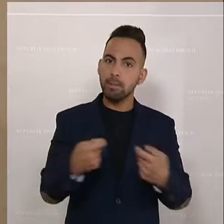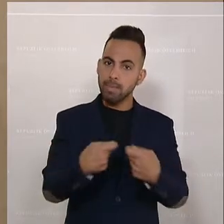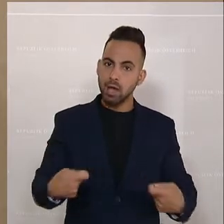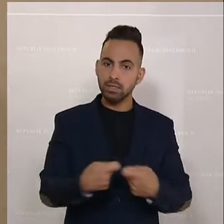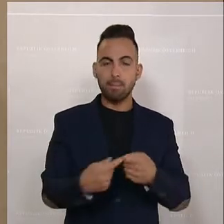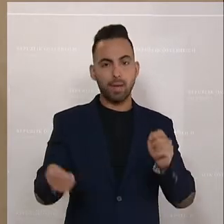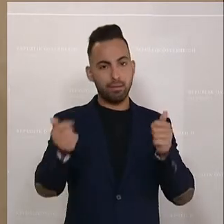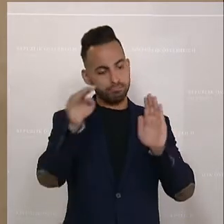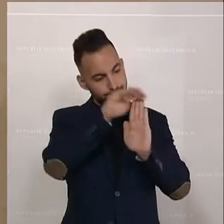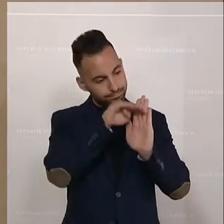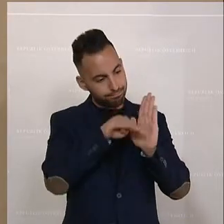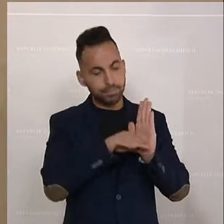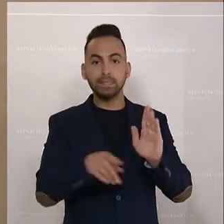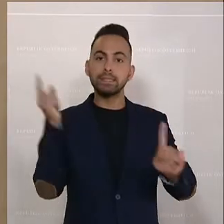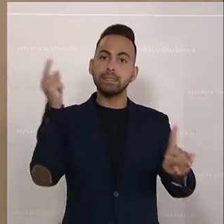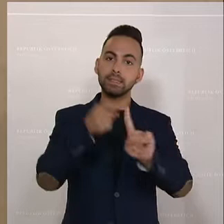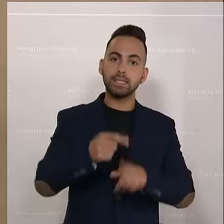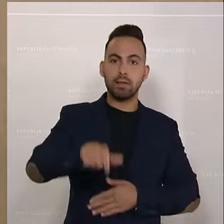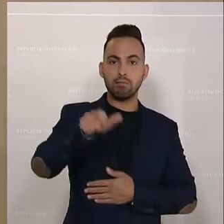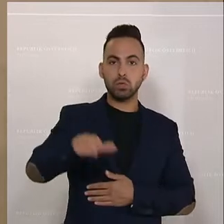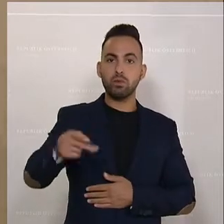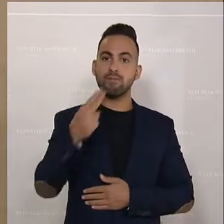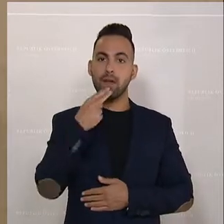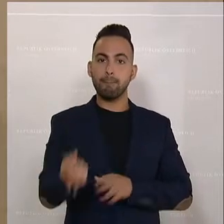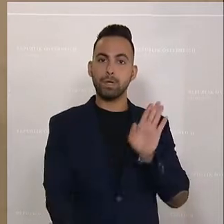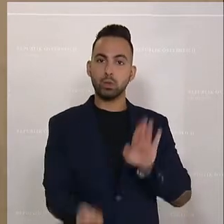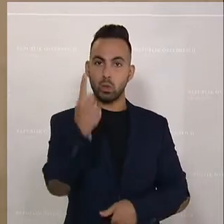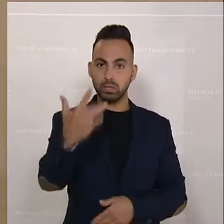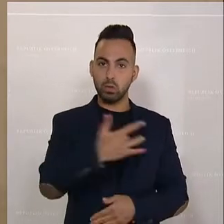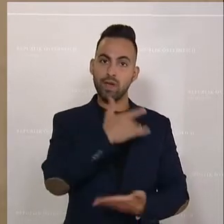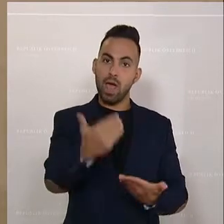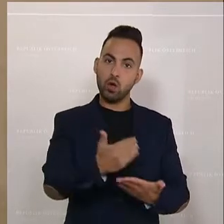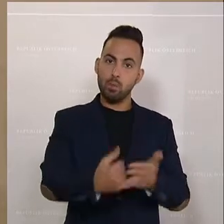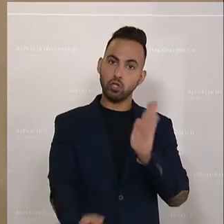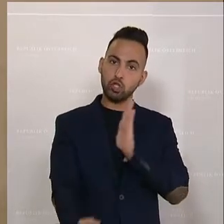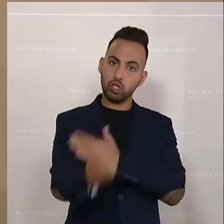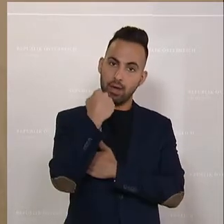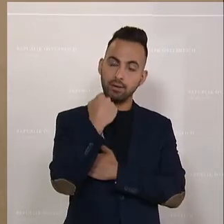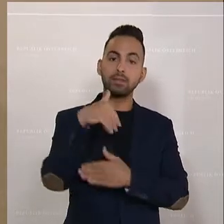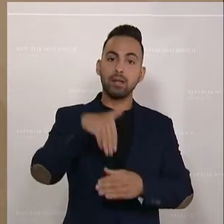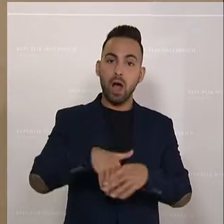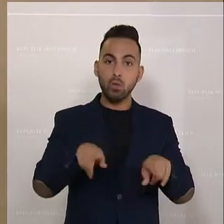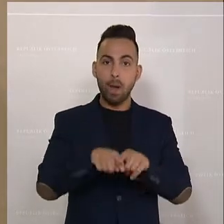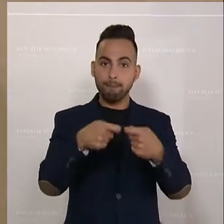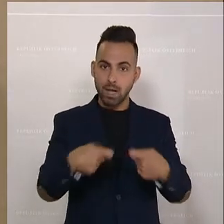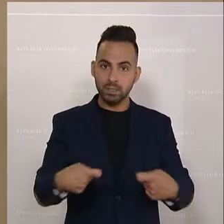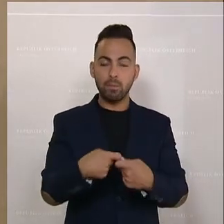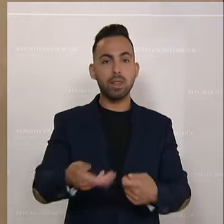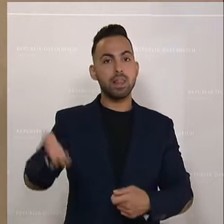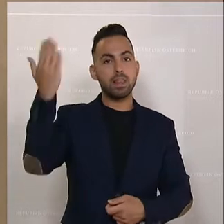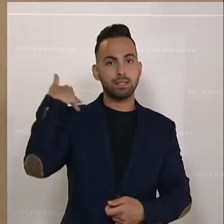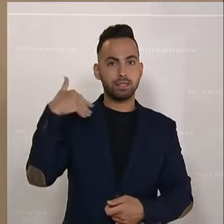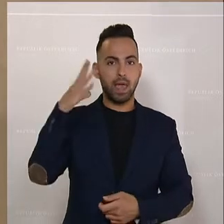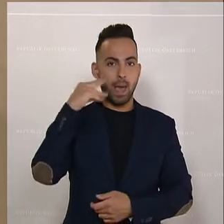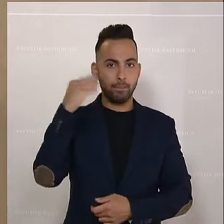Einkommen der Menschen zu stärken, die besonders betroffen sind und werden auch noch weitergesetzt. Und diese Maßnahmen wurden die ersten bereits im Herbst letzten Jahres